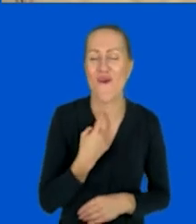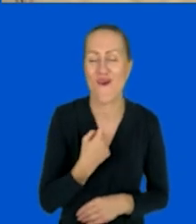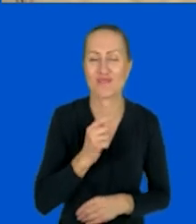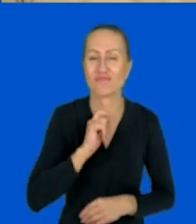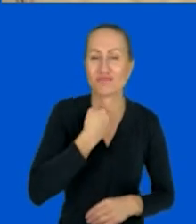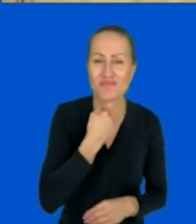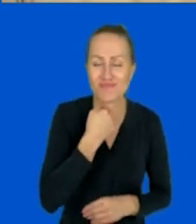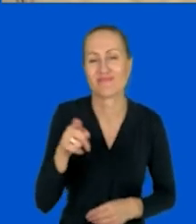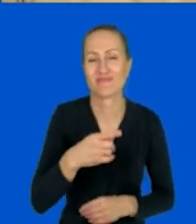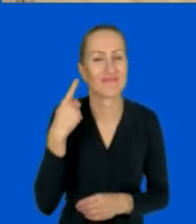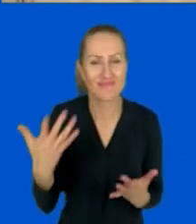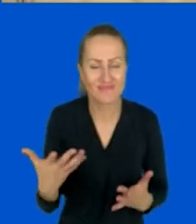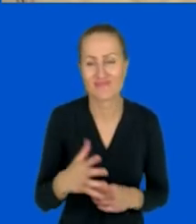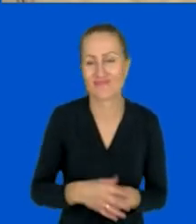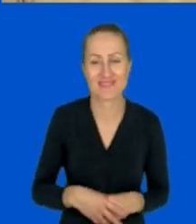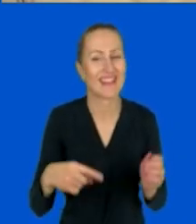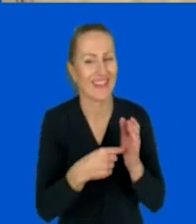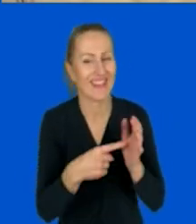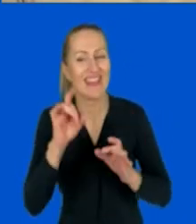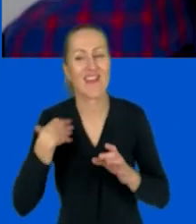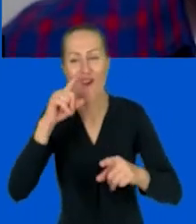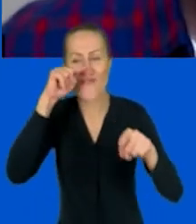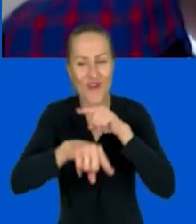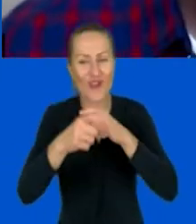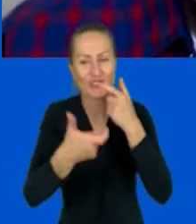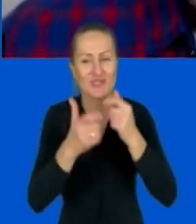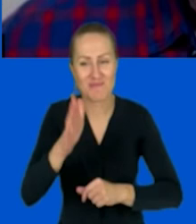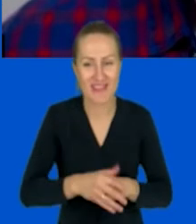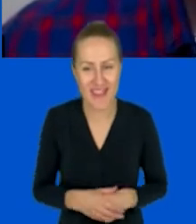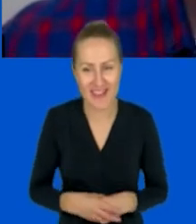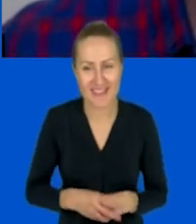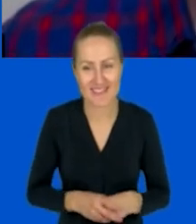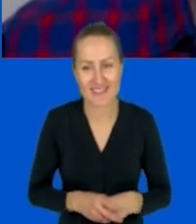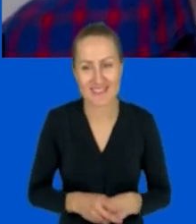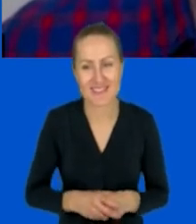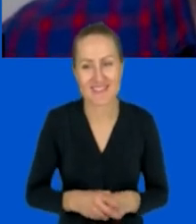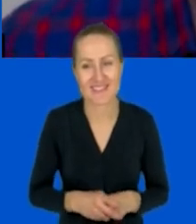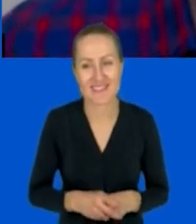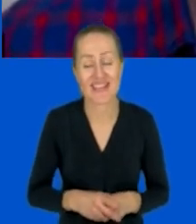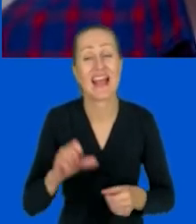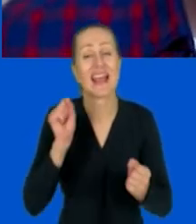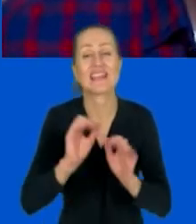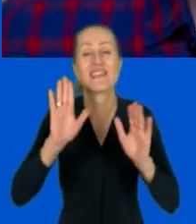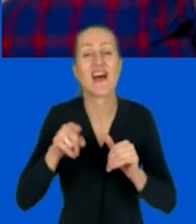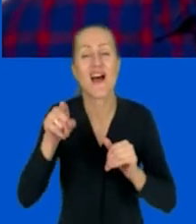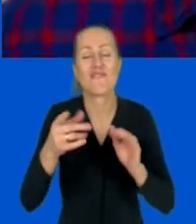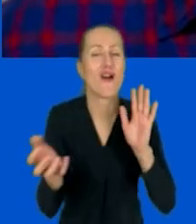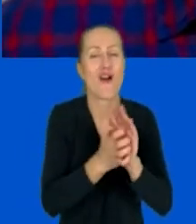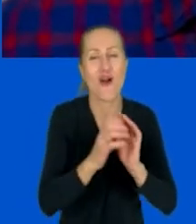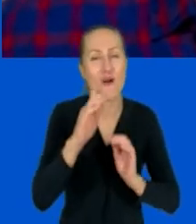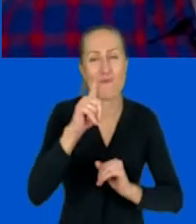o ile dobrze pamiętam. Tak. Ja tutaj się wtrącę, jeśli mogę na chwileczkę, bo mamy nawet taki materiał na blogu